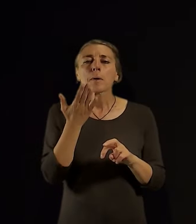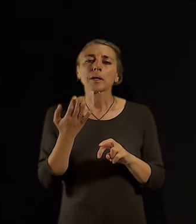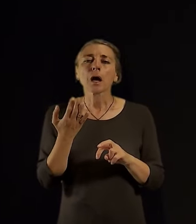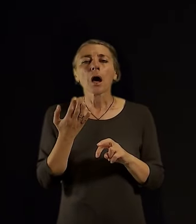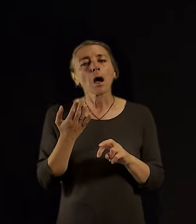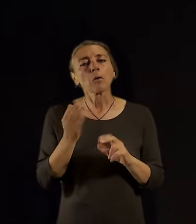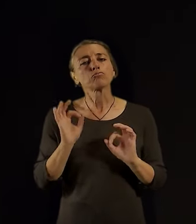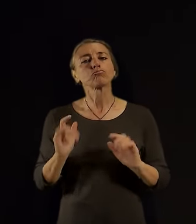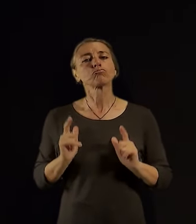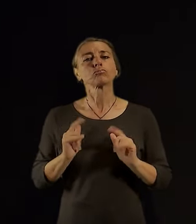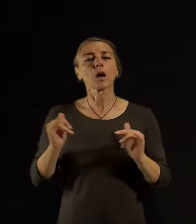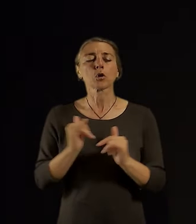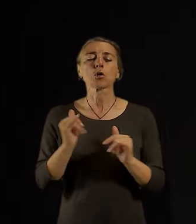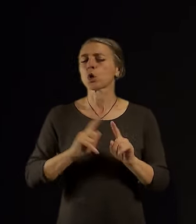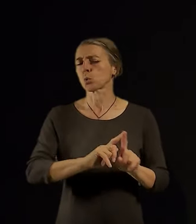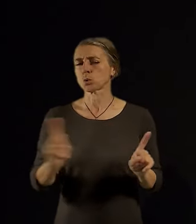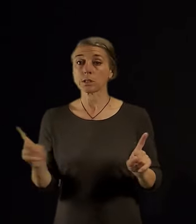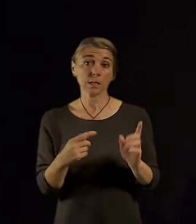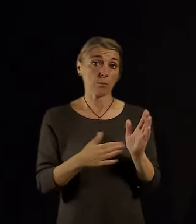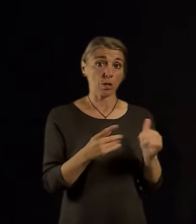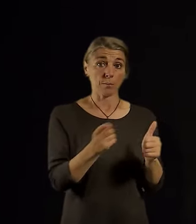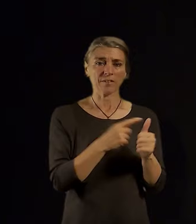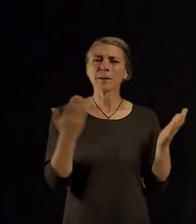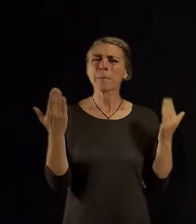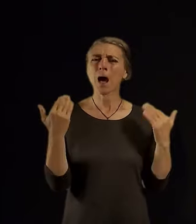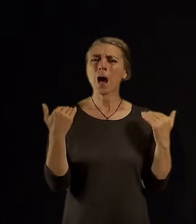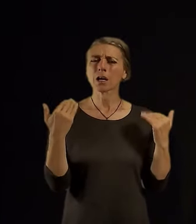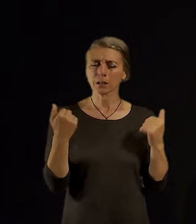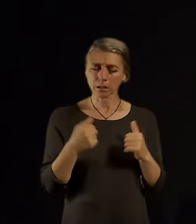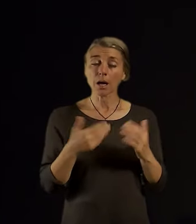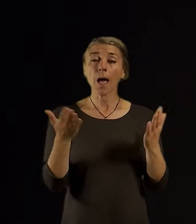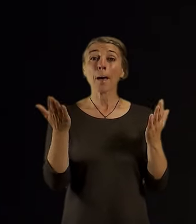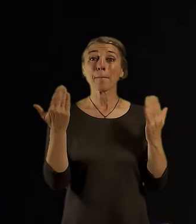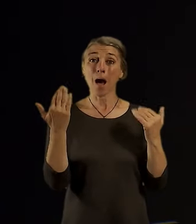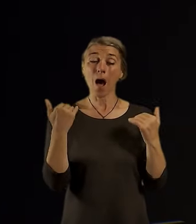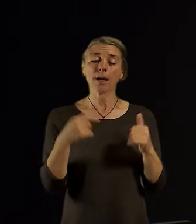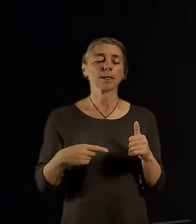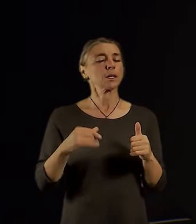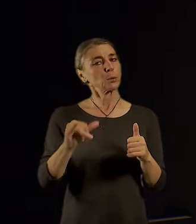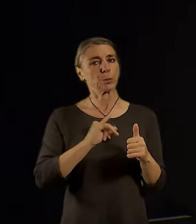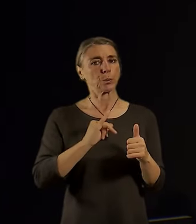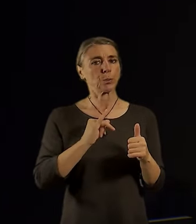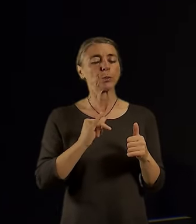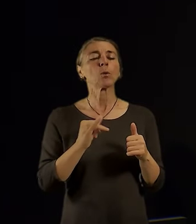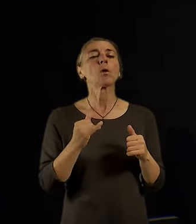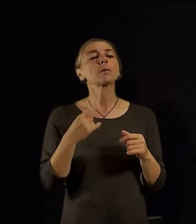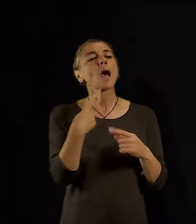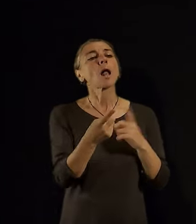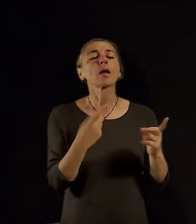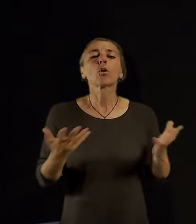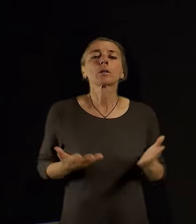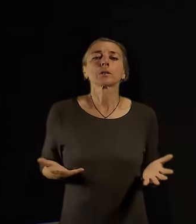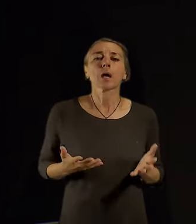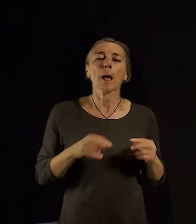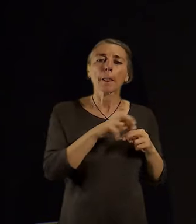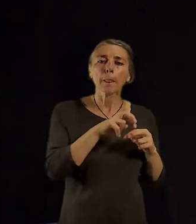jsme zkoumali, byly parky. Vlastně můžete vidět, že u parků jsme zkoumali dva druhy dostupnosti. První je docházková, ta vychází v globálu pro